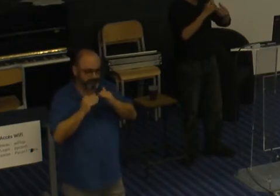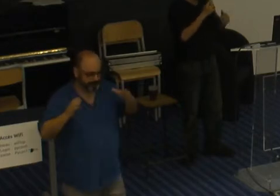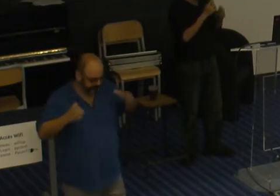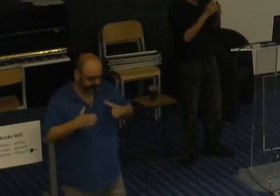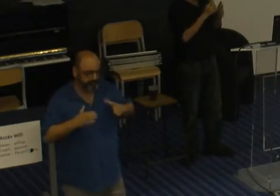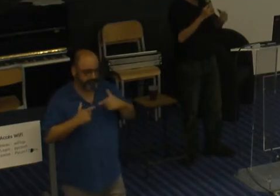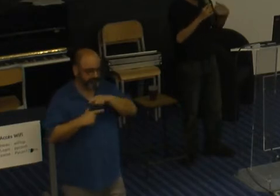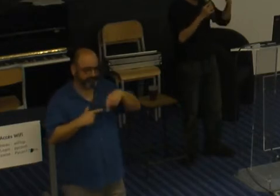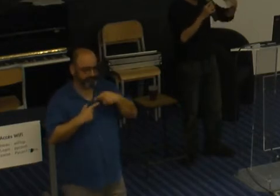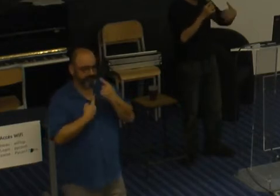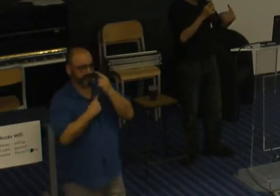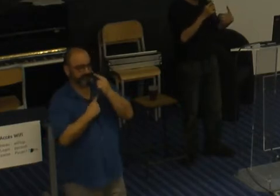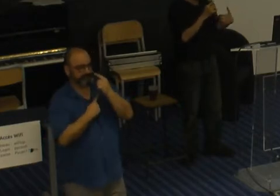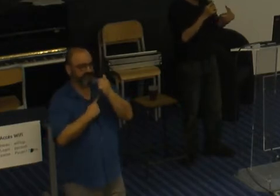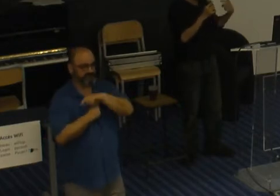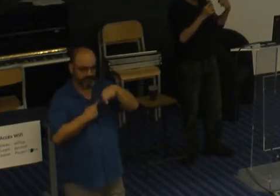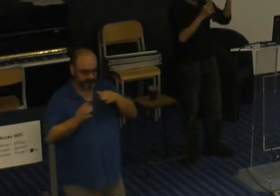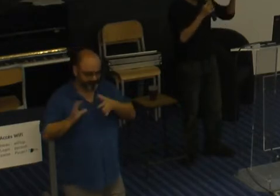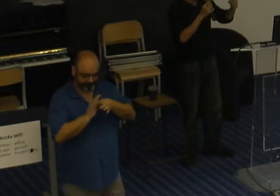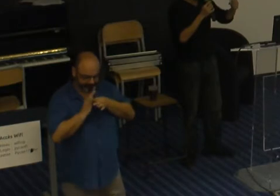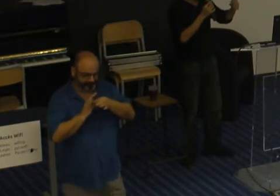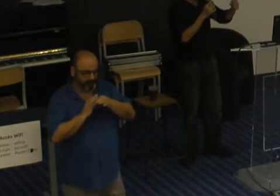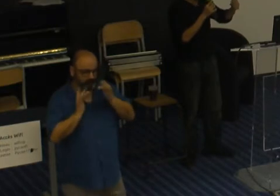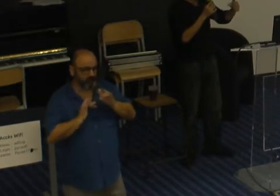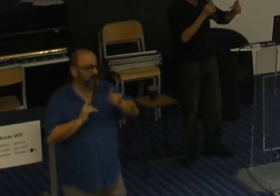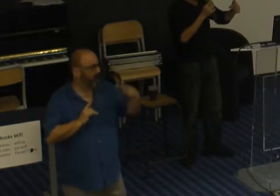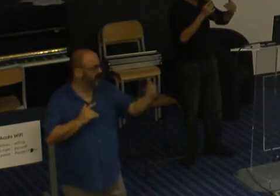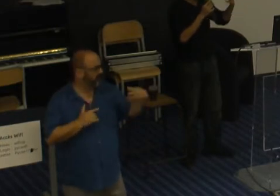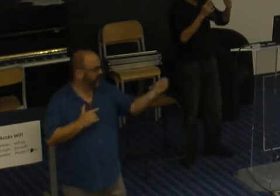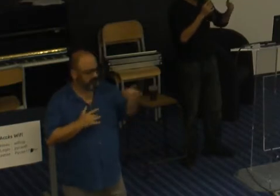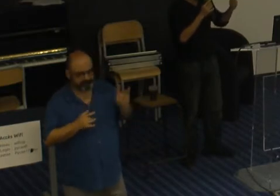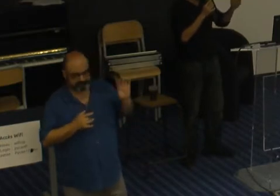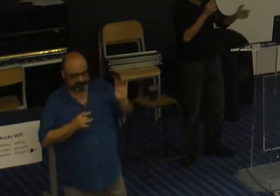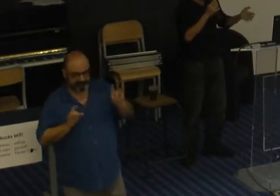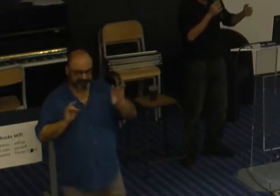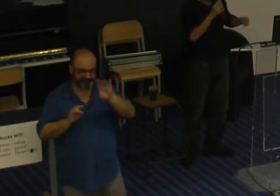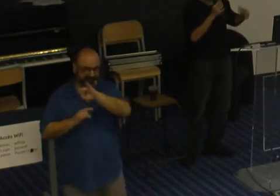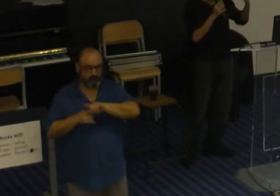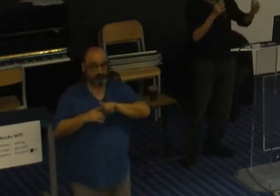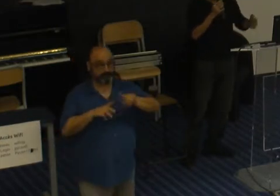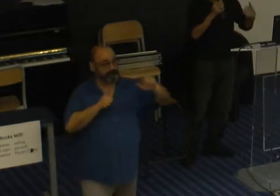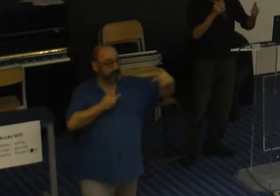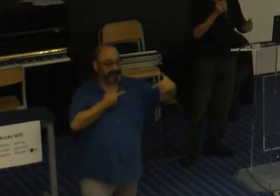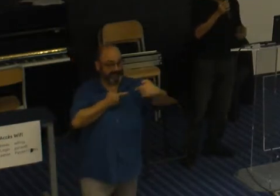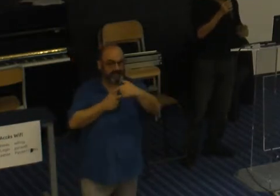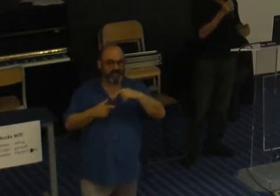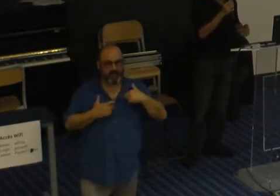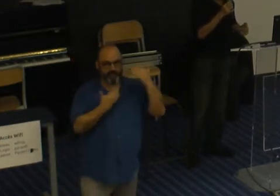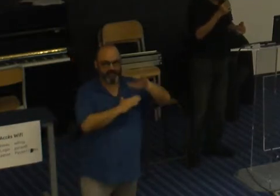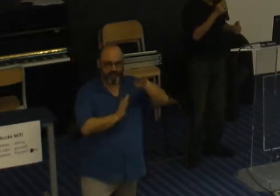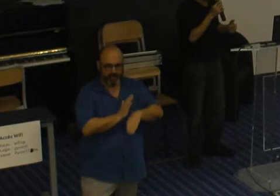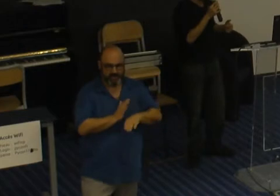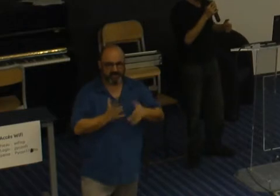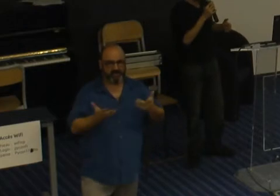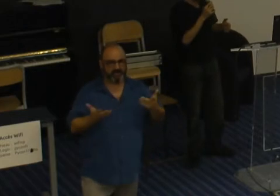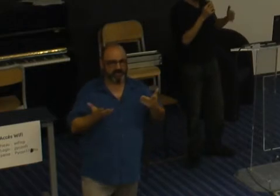on développe une culture et tous ceux qui sont extérieurs au groupe, c'est entre guillemets des ennemis. On ne pas leur faire confiance. Et puis, on